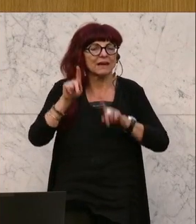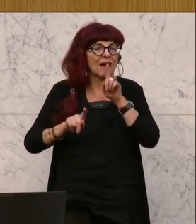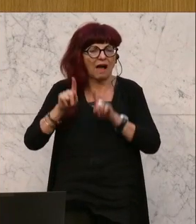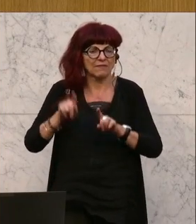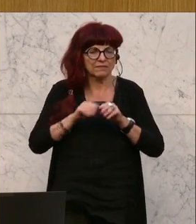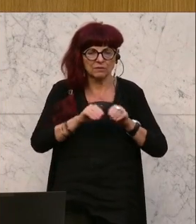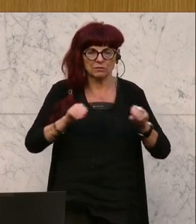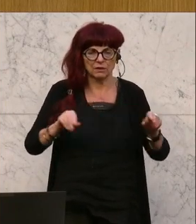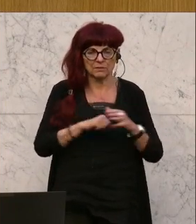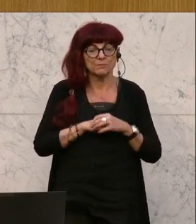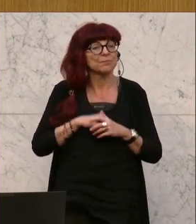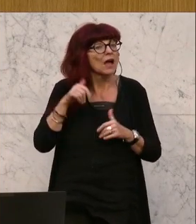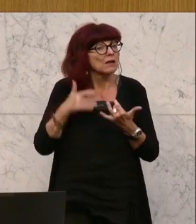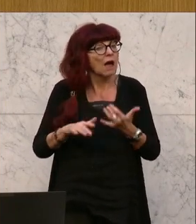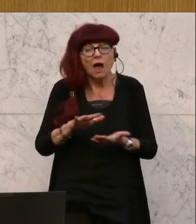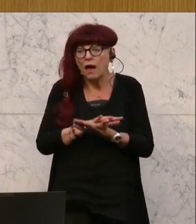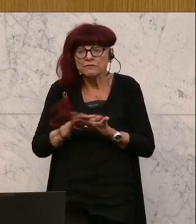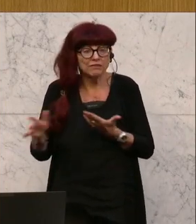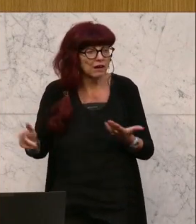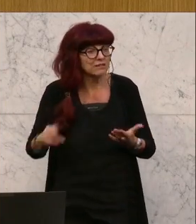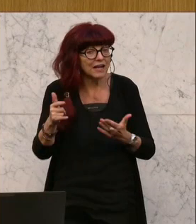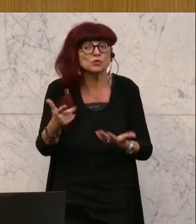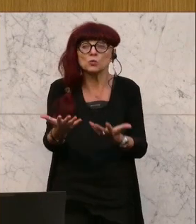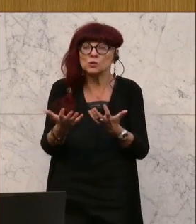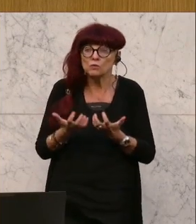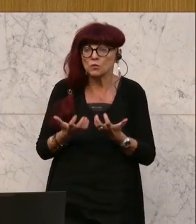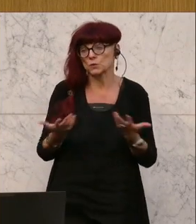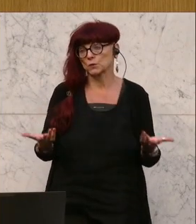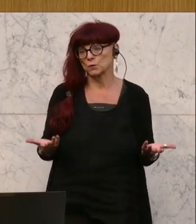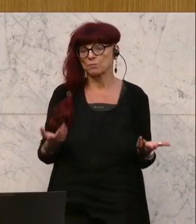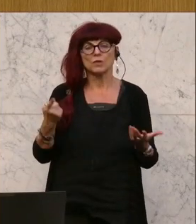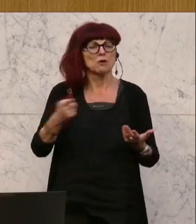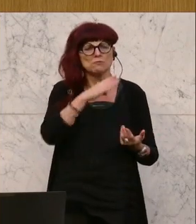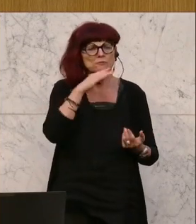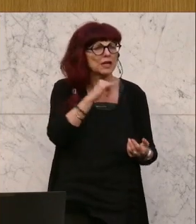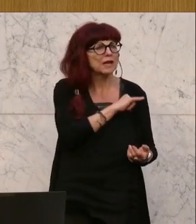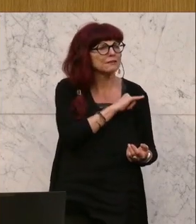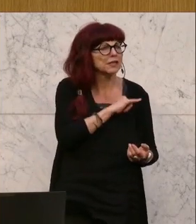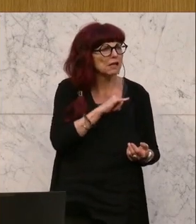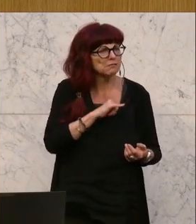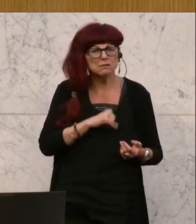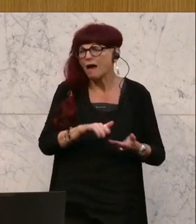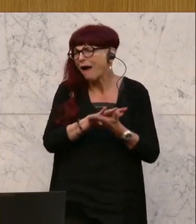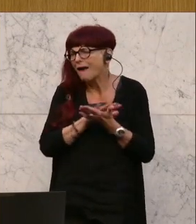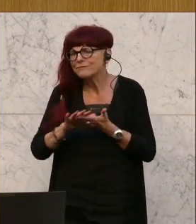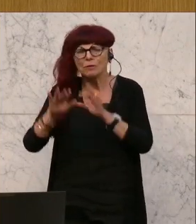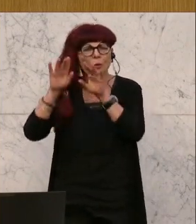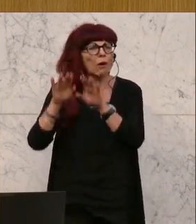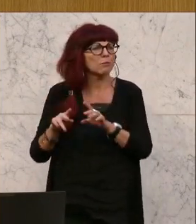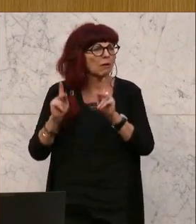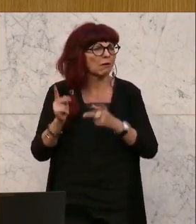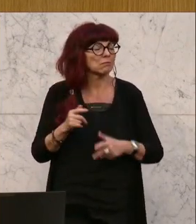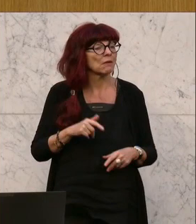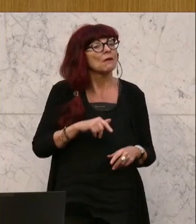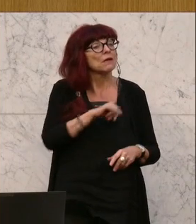Ministerbüro programmieren. Das war eigentlich das ganze Begehr, weil wir merken, dass viele Interessentinnen und Interessenten einfach daran scheitern, unter